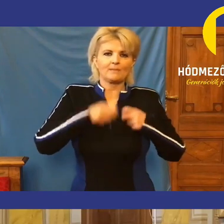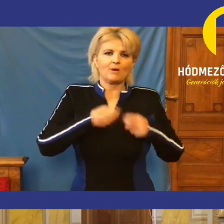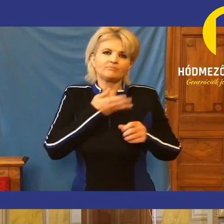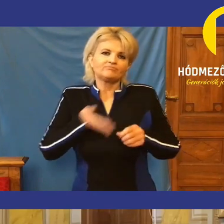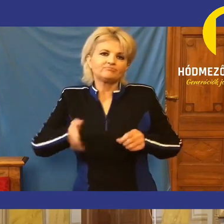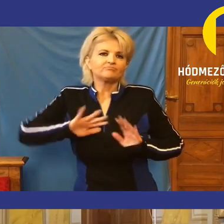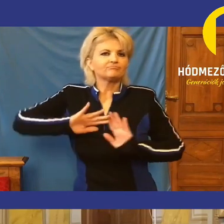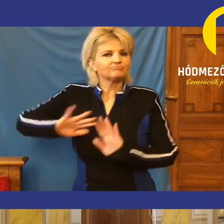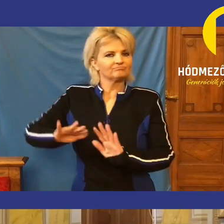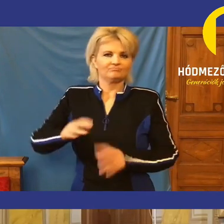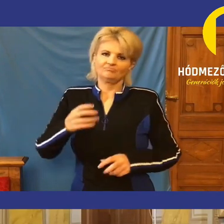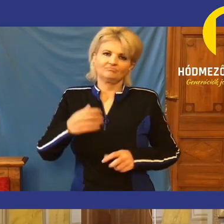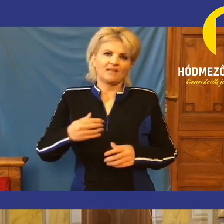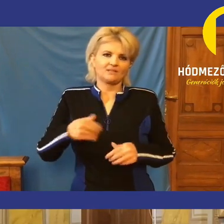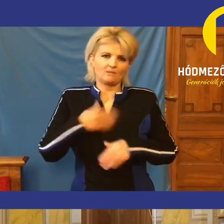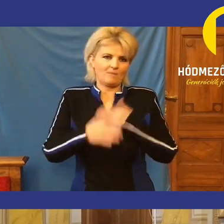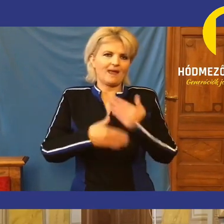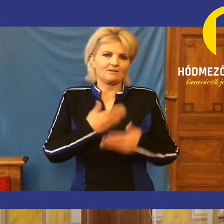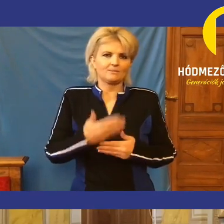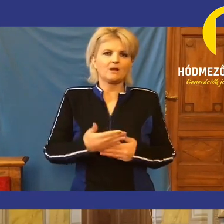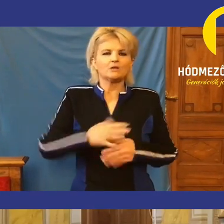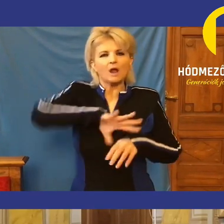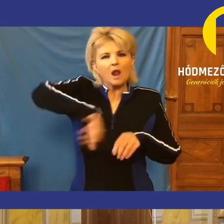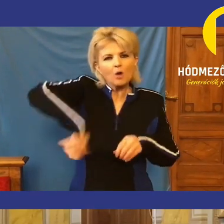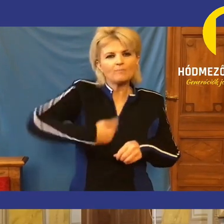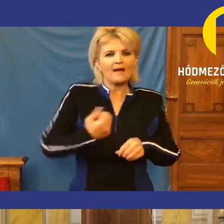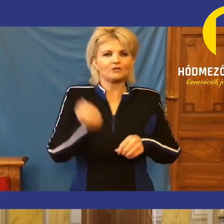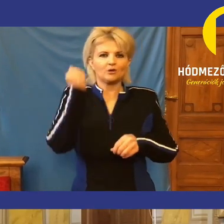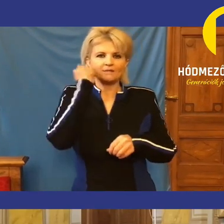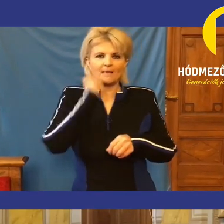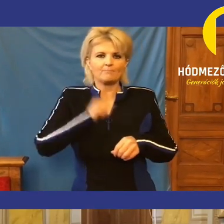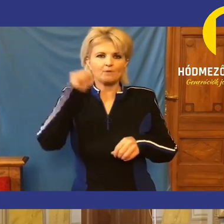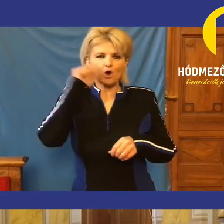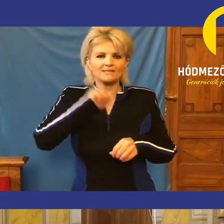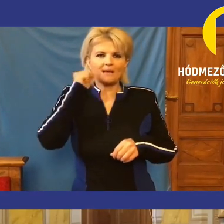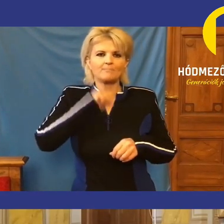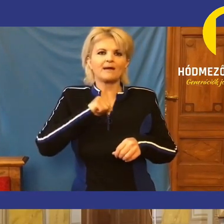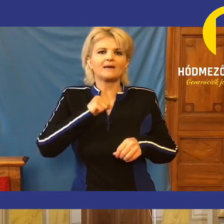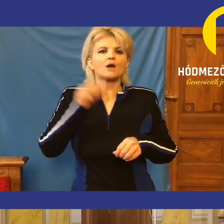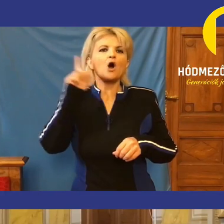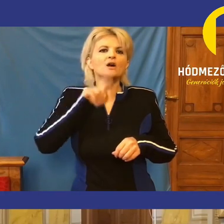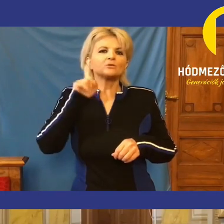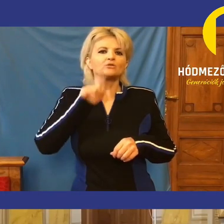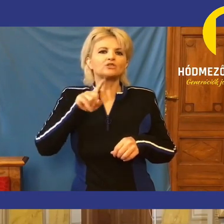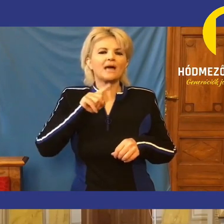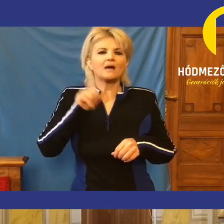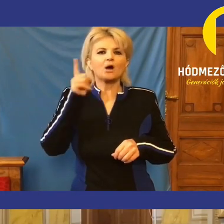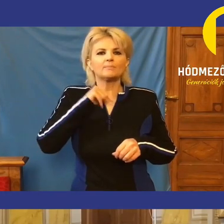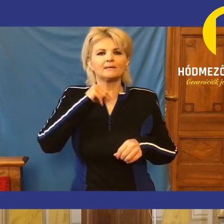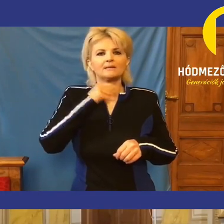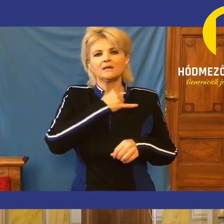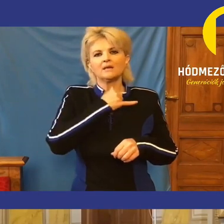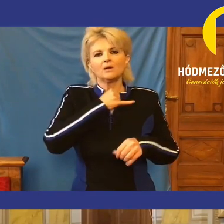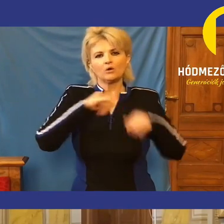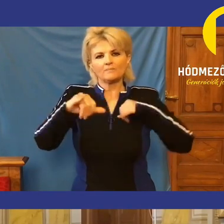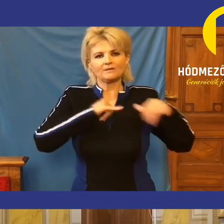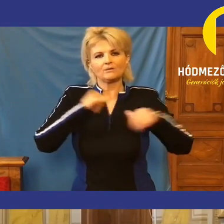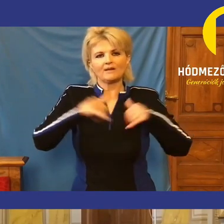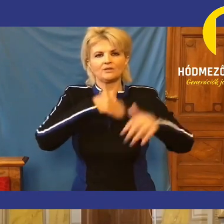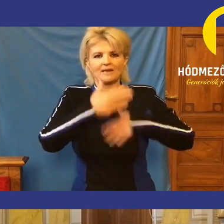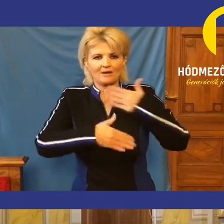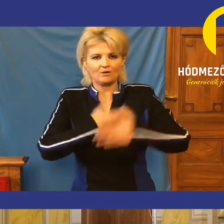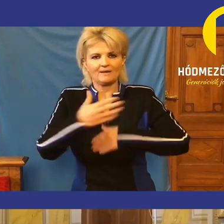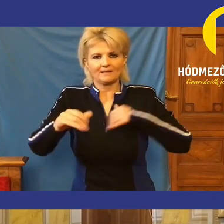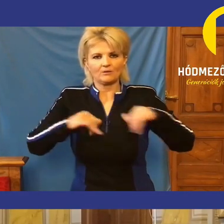megy önöknek. Az az iszonyatos mennyiségű lopás, gazemberség, hazugság, amit elkövettek évtizedeken keresztül hózműzővásárhelyen, és